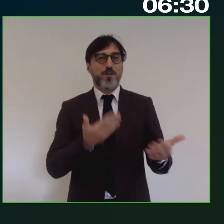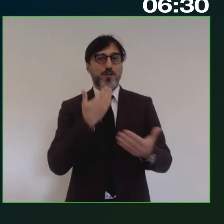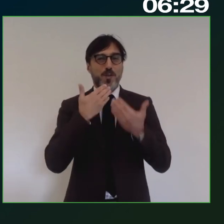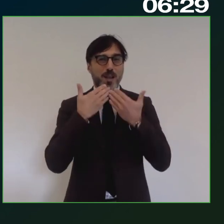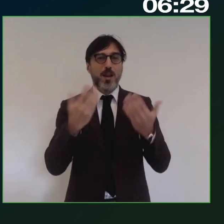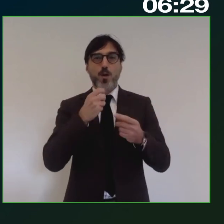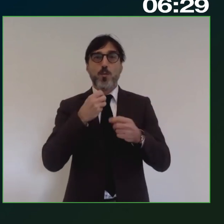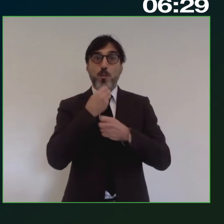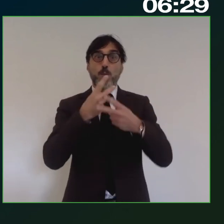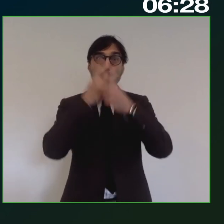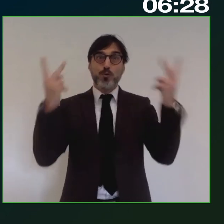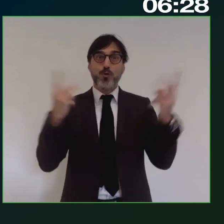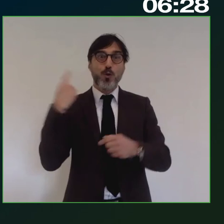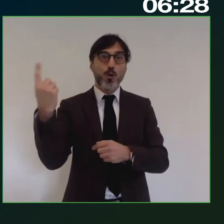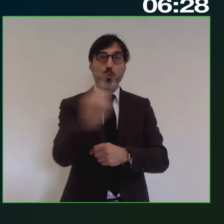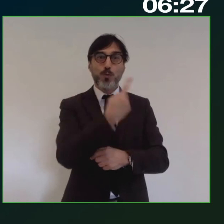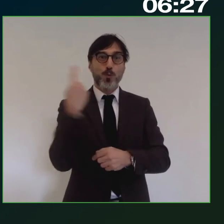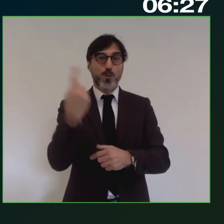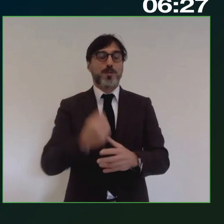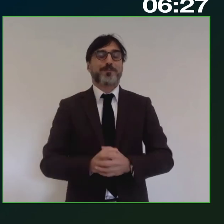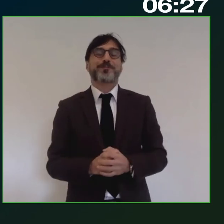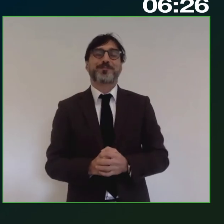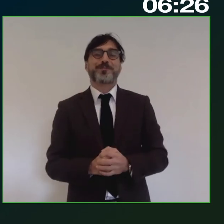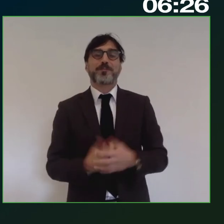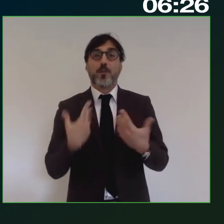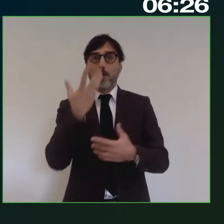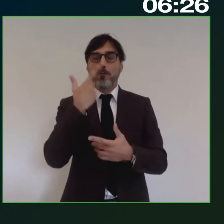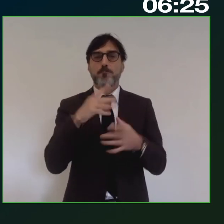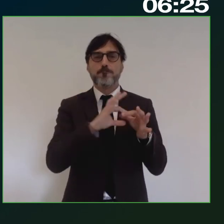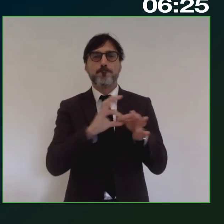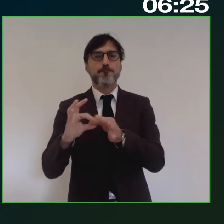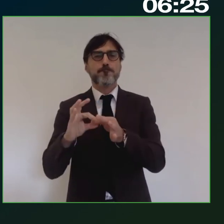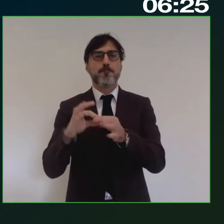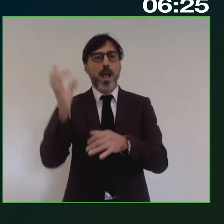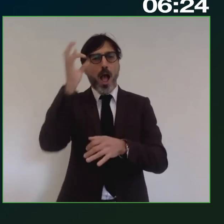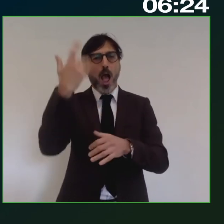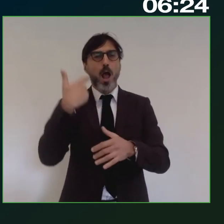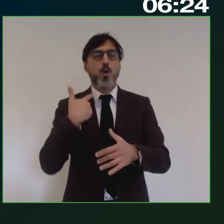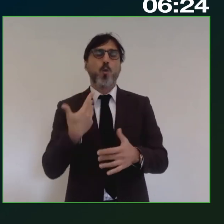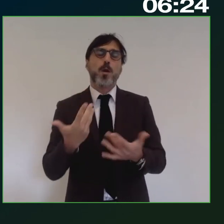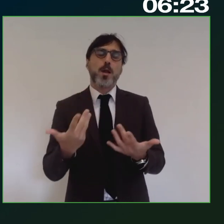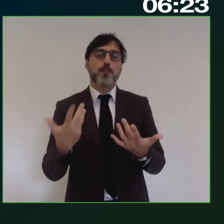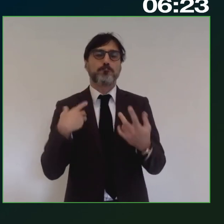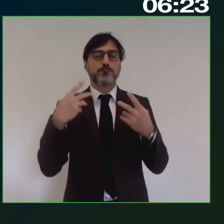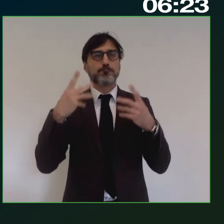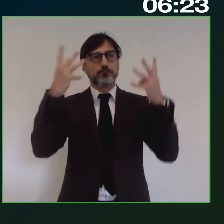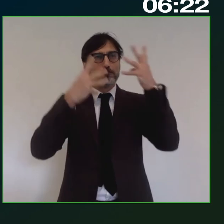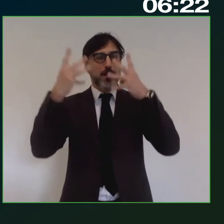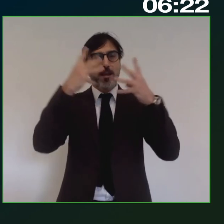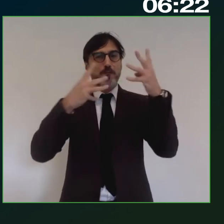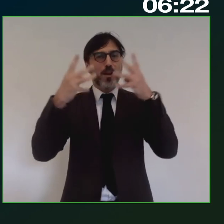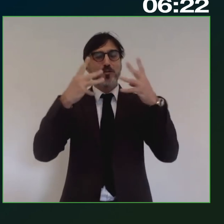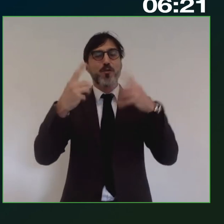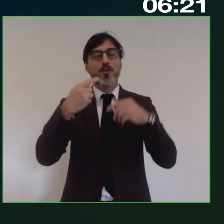Buongiorno a tutte e a tutti. Io volevo collegarmi subito ad una riflessione che faceva